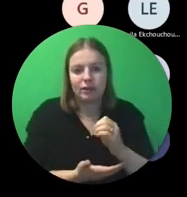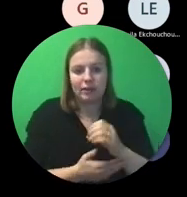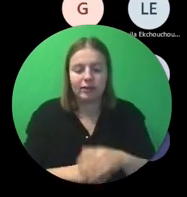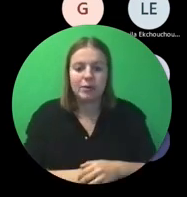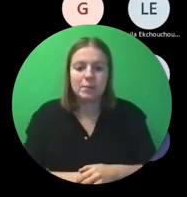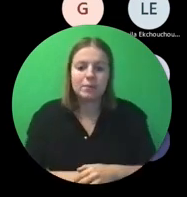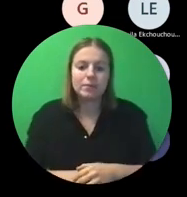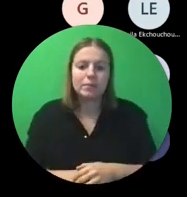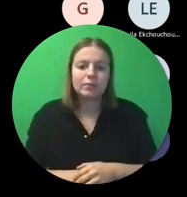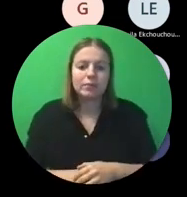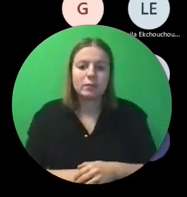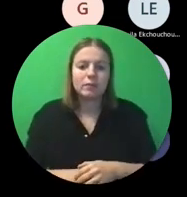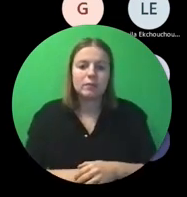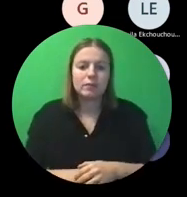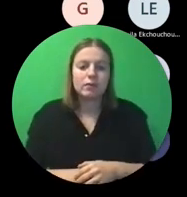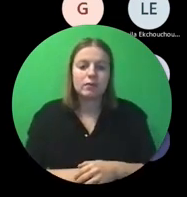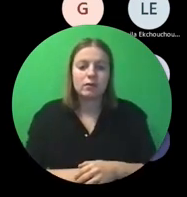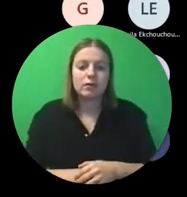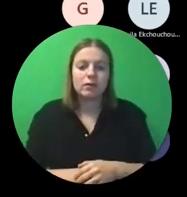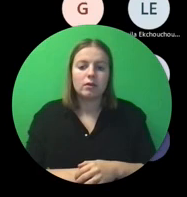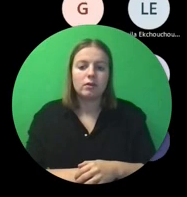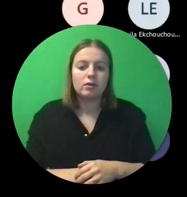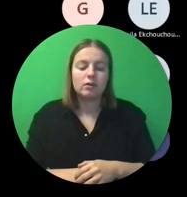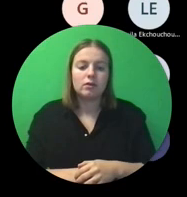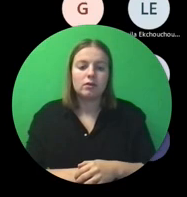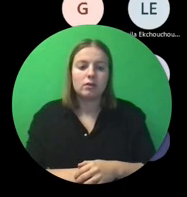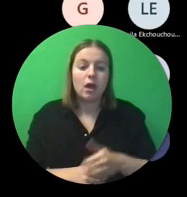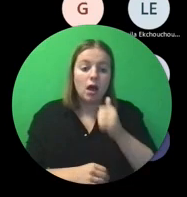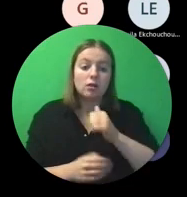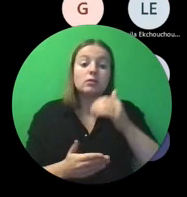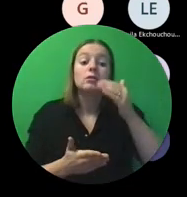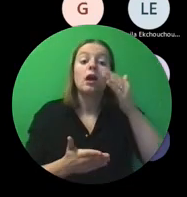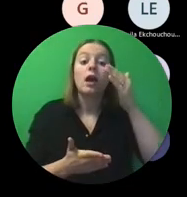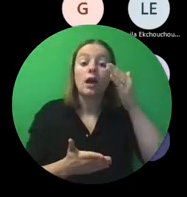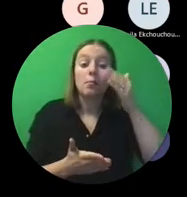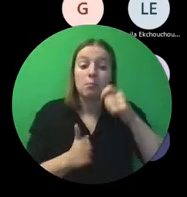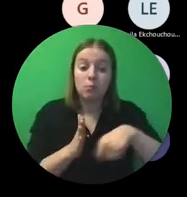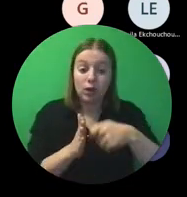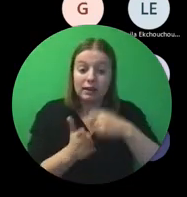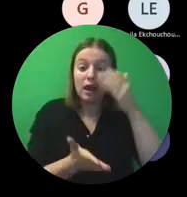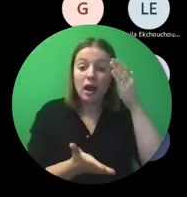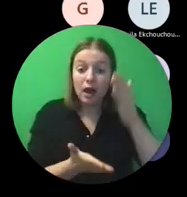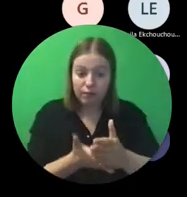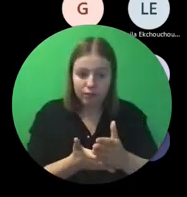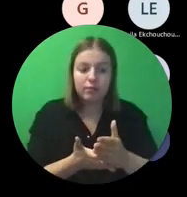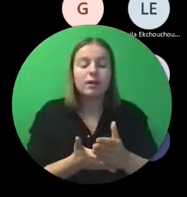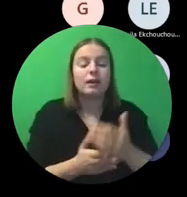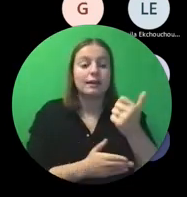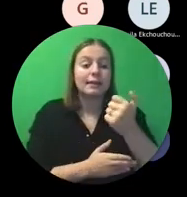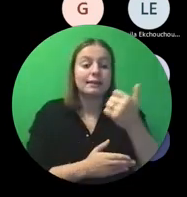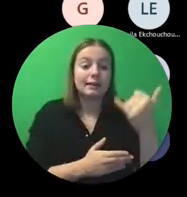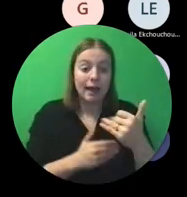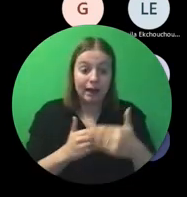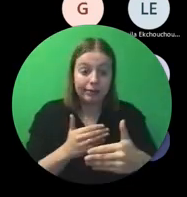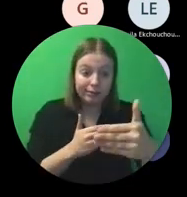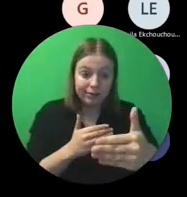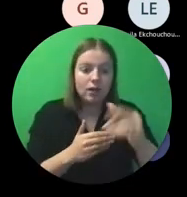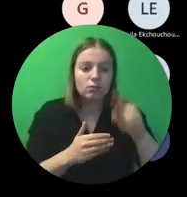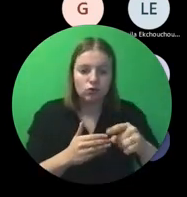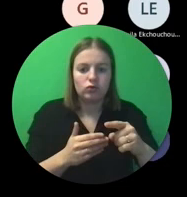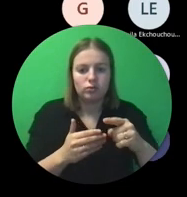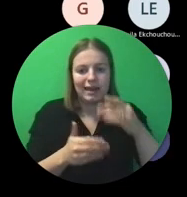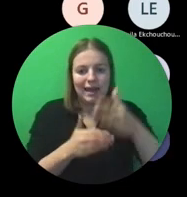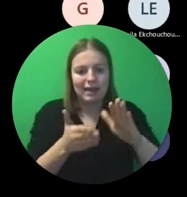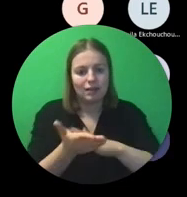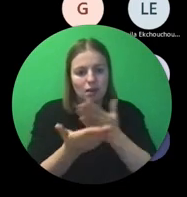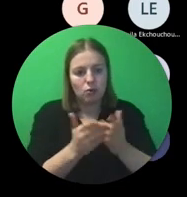bij een kort project. Dus 60 dagen na het einde. Waarna wij weer 60 dagen hebben om te reageren. En dus het